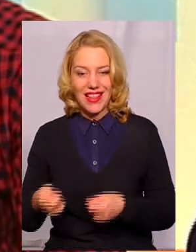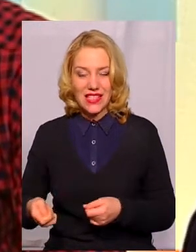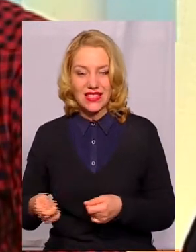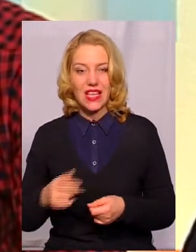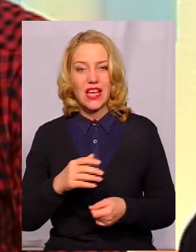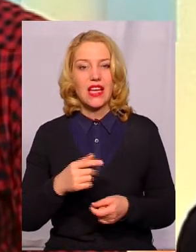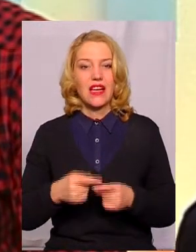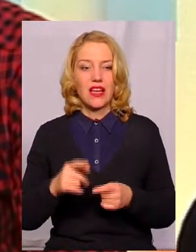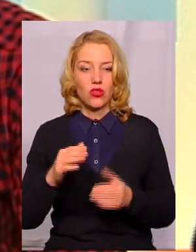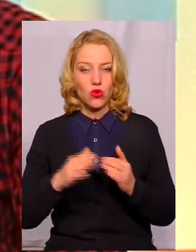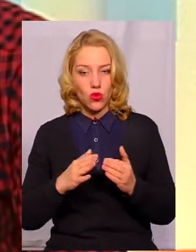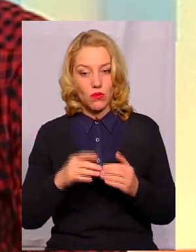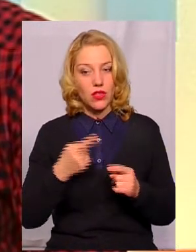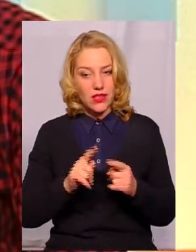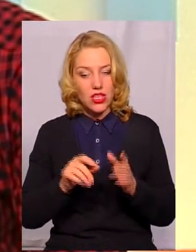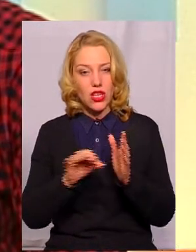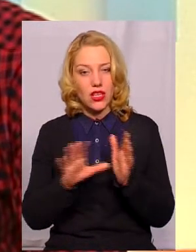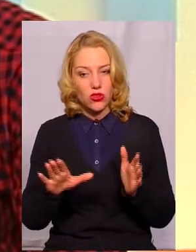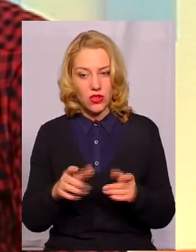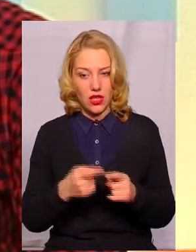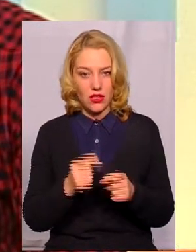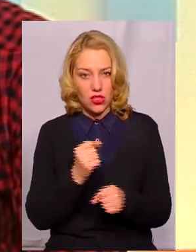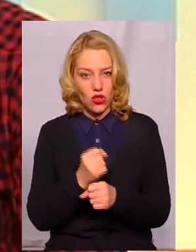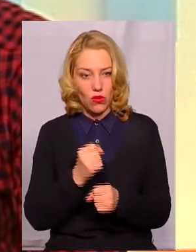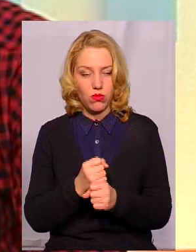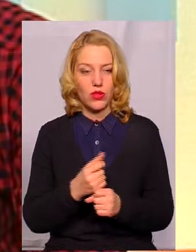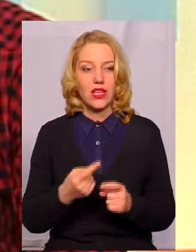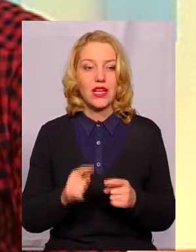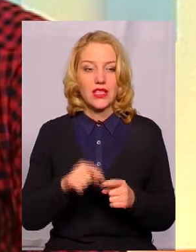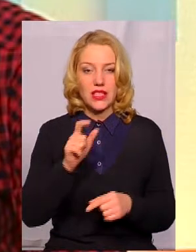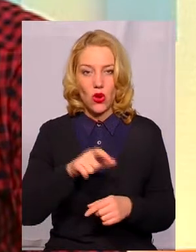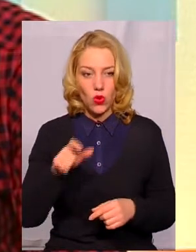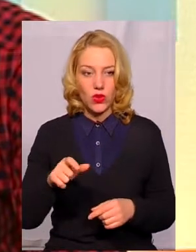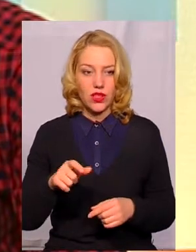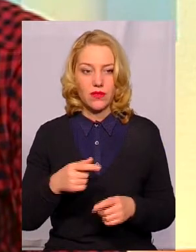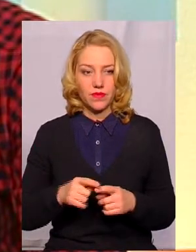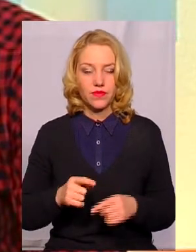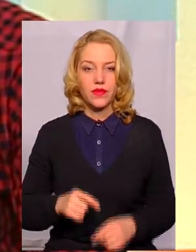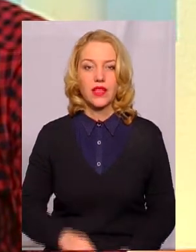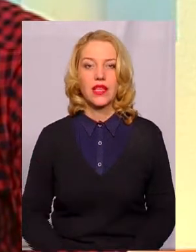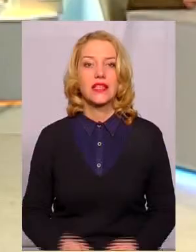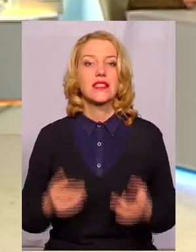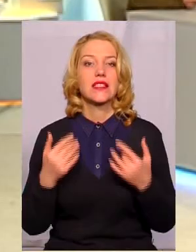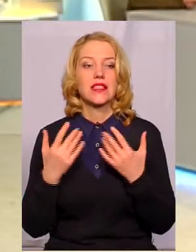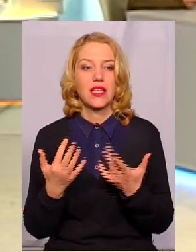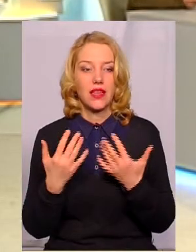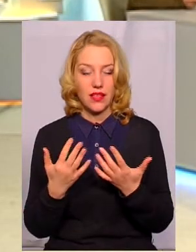робота. Ті самі мешканці міста Хмельницького – це наші працівники. Скільки